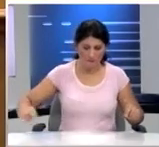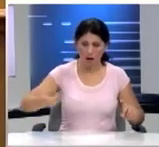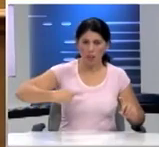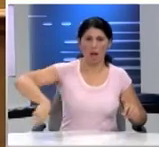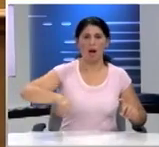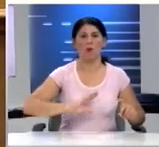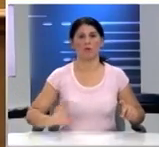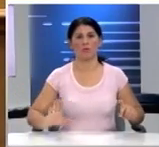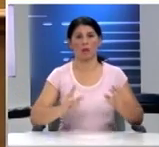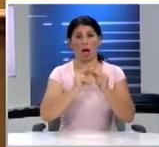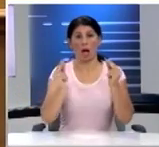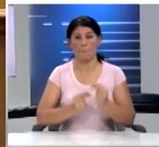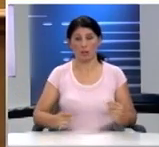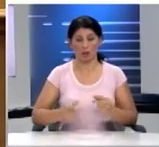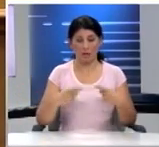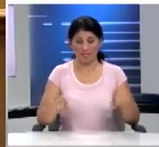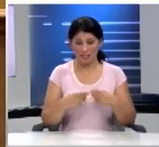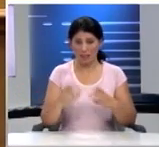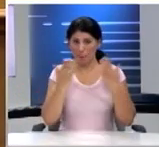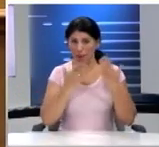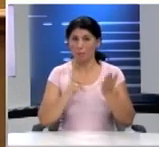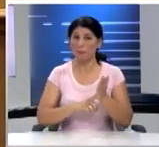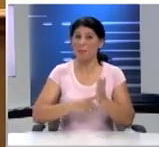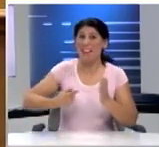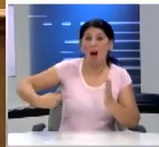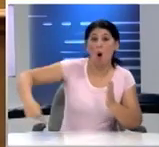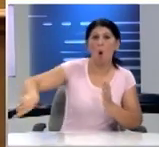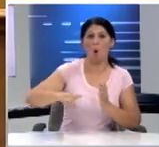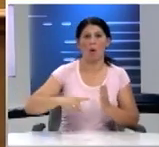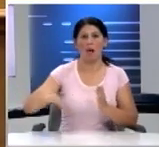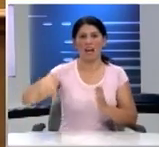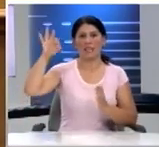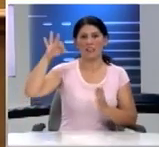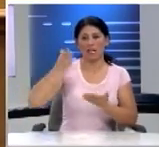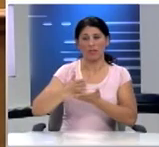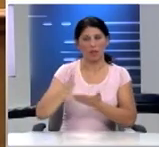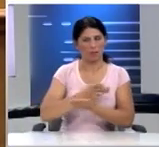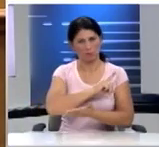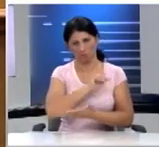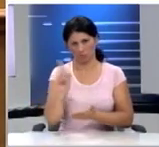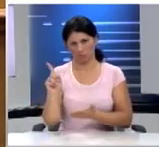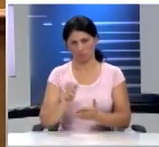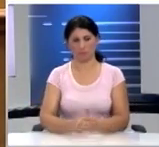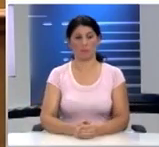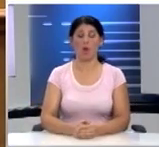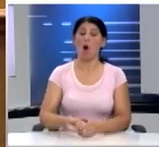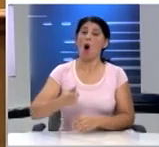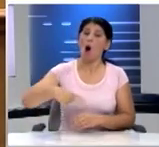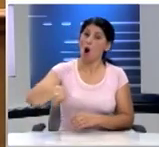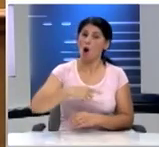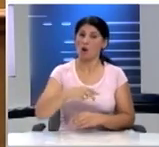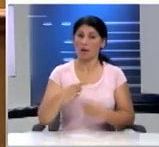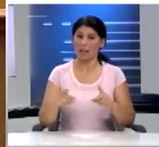Επομένως, η διδασκαλία των μαθημάτων πρέπει να γίνεται για όλους χωρίς εξαιρέσεις και διακρίσεις Όλοι οι εκπαιδευτικοί